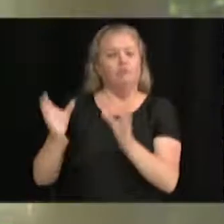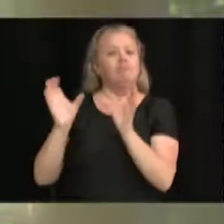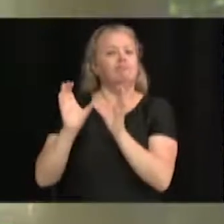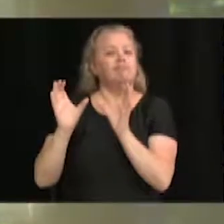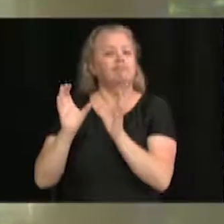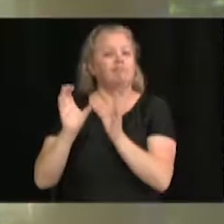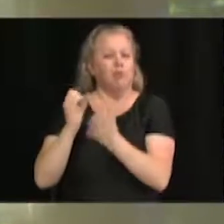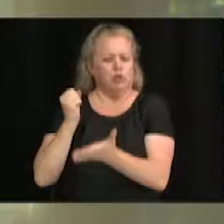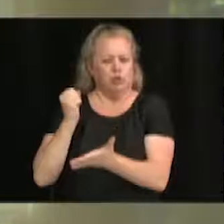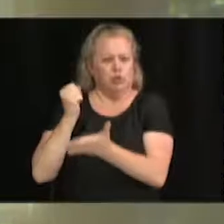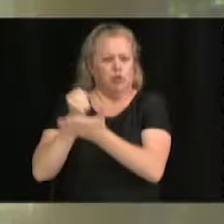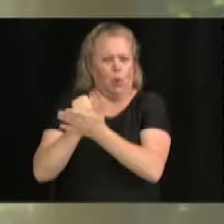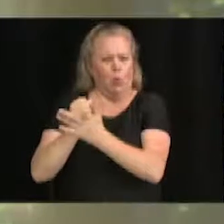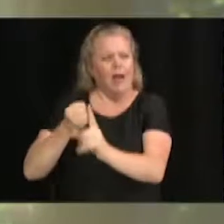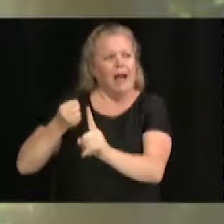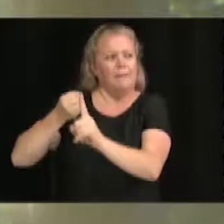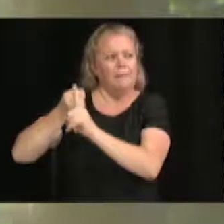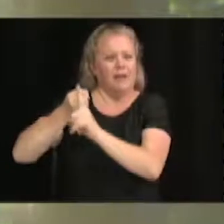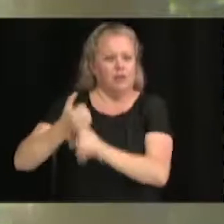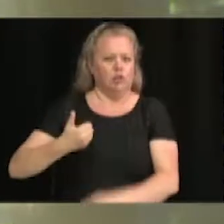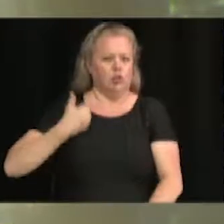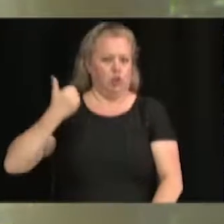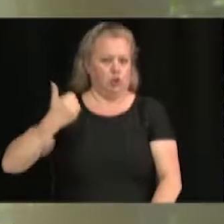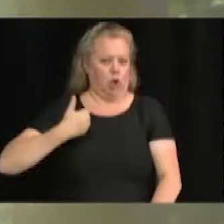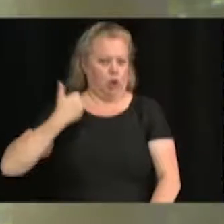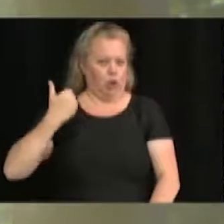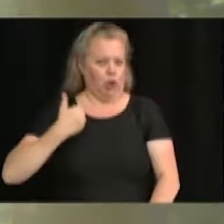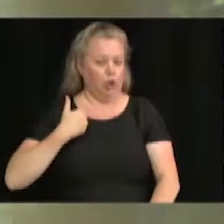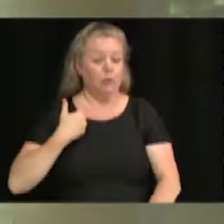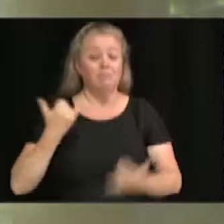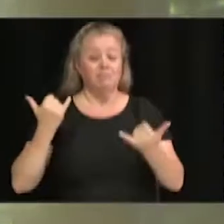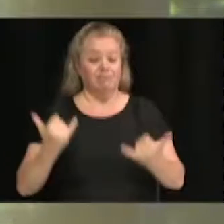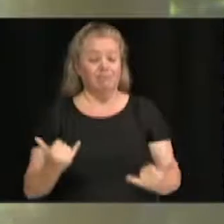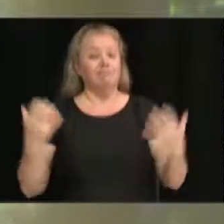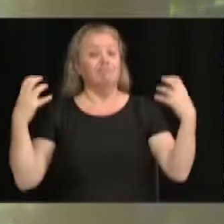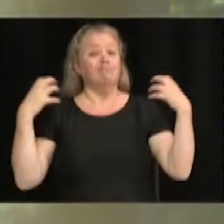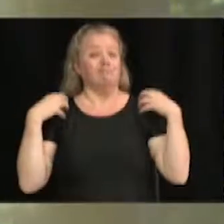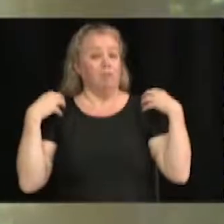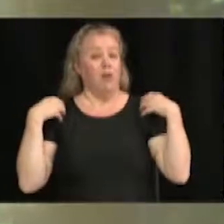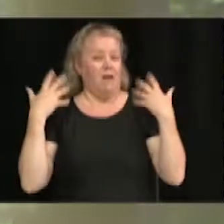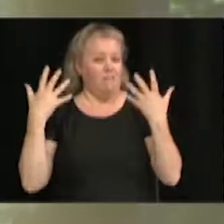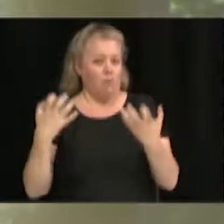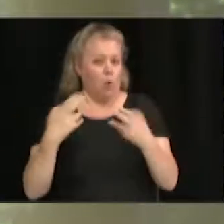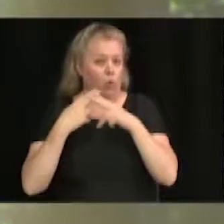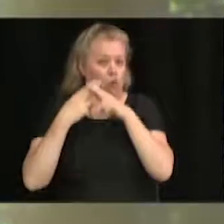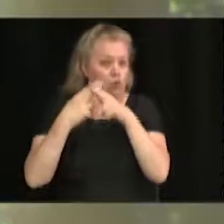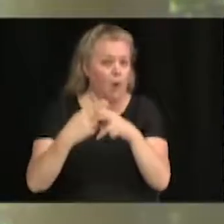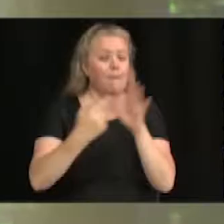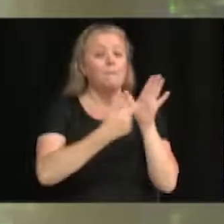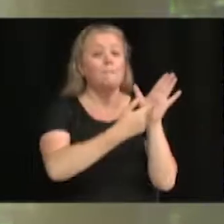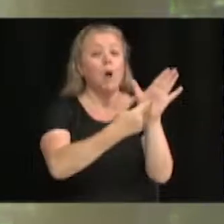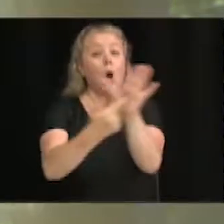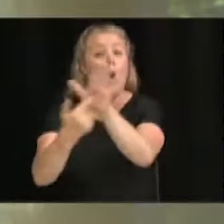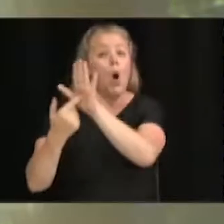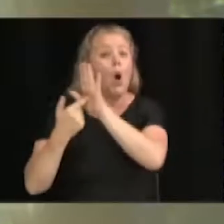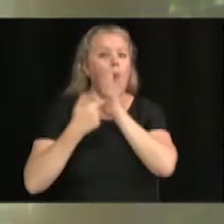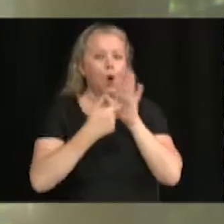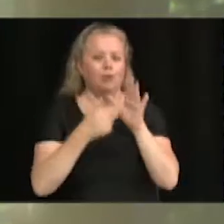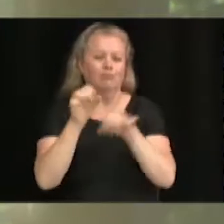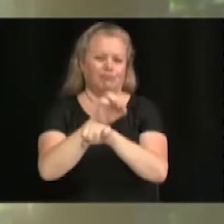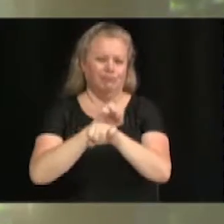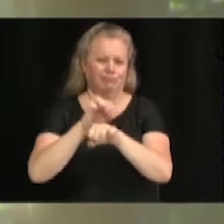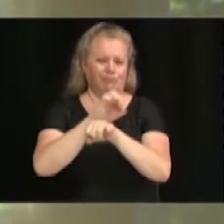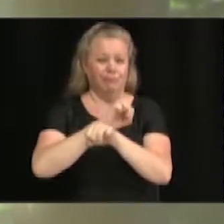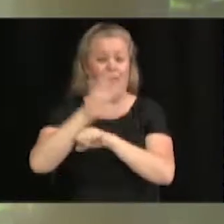cette journée, donc, le Conseil souligne l'implication d'organisations s'étant illustré par leurs initiatives destinées aux jeunes de 12 à